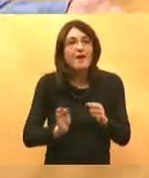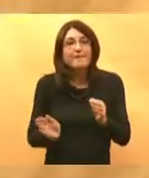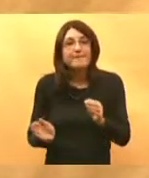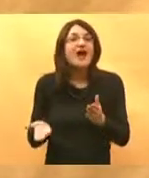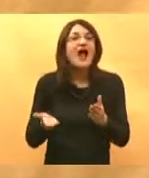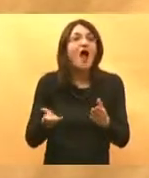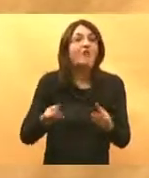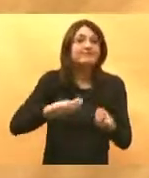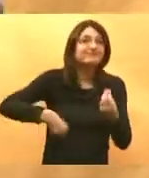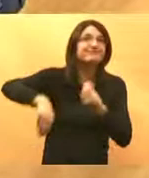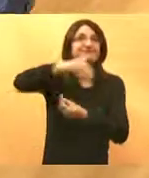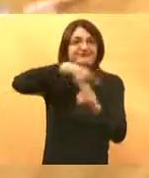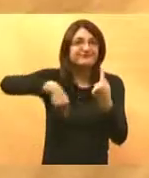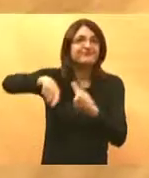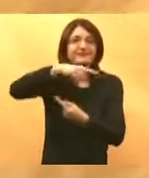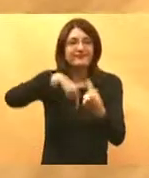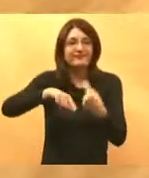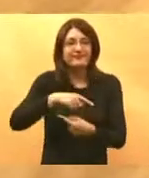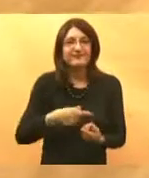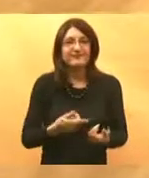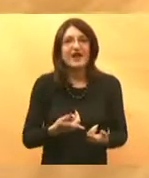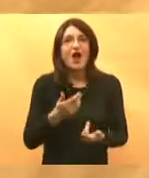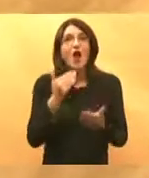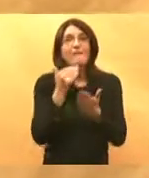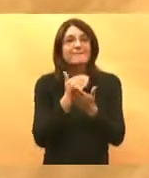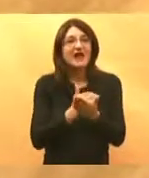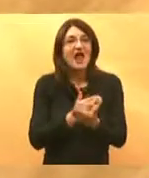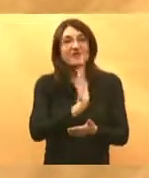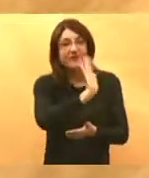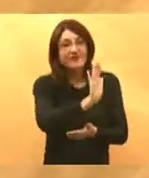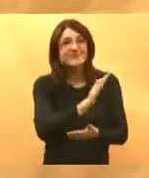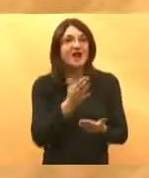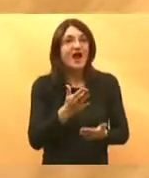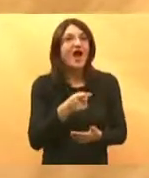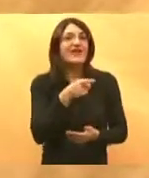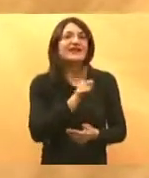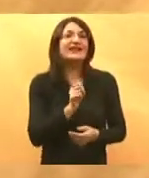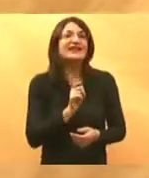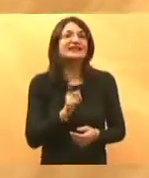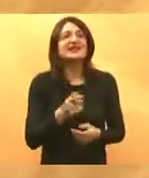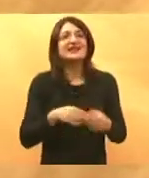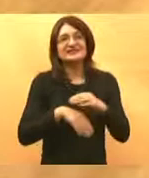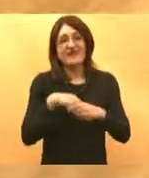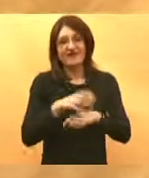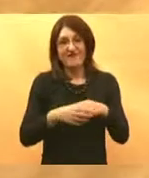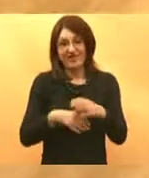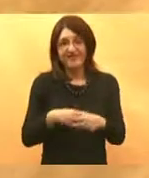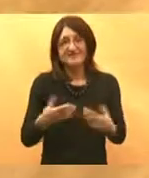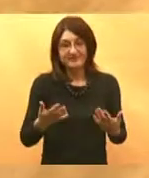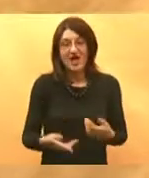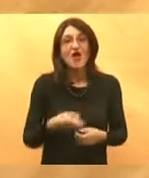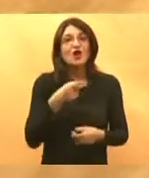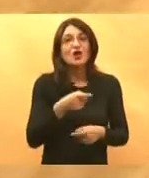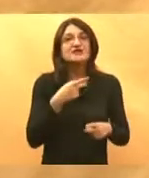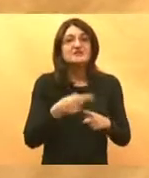prebijanje preko koljenja da se na vas primijene ta prava u negativnom kontekstu vama ne bi bilo pravo a to je sve polazi od toga što